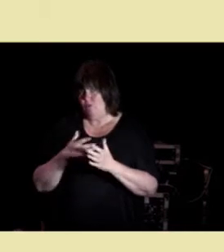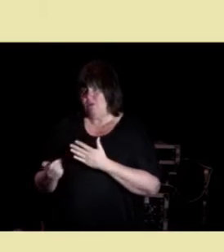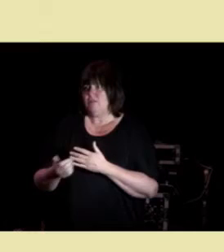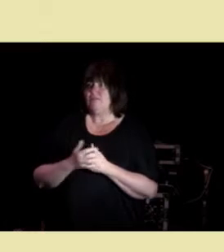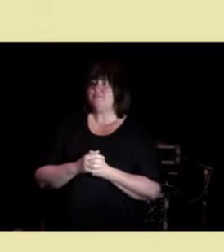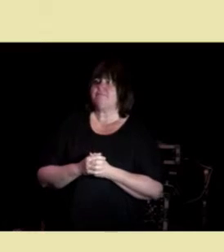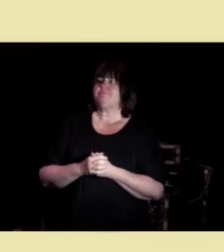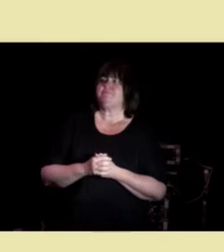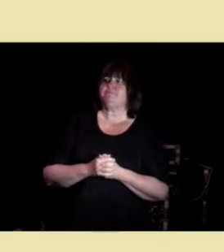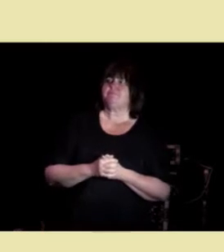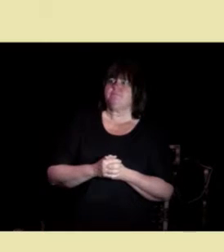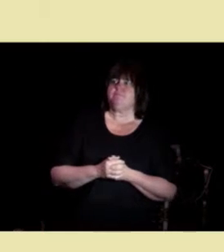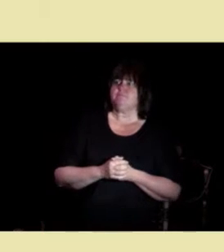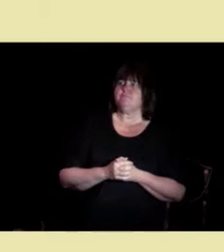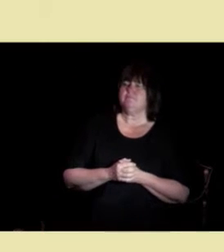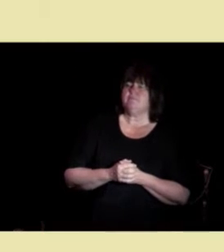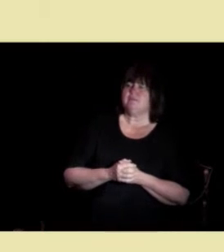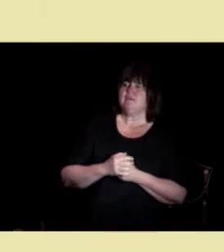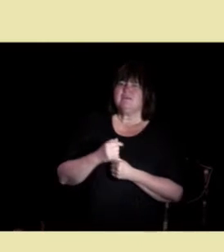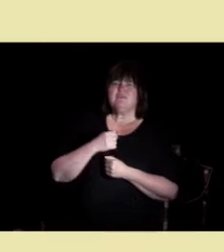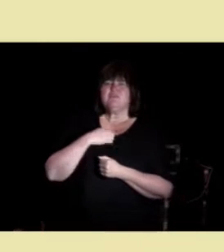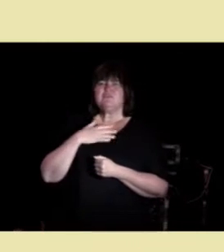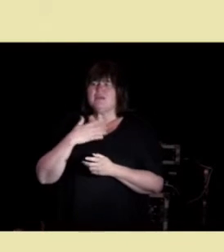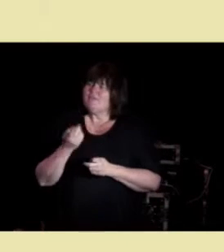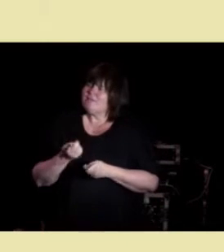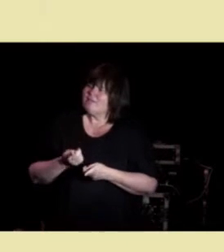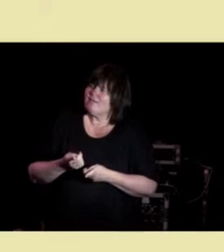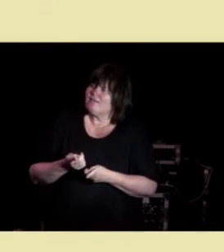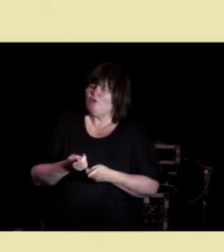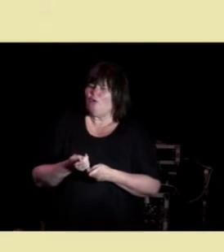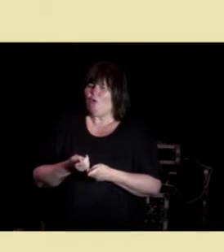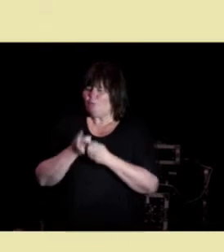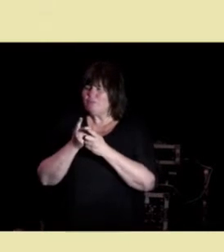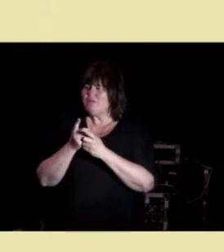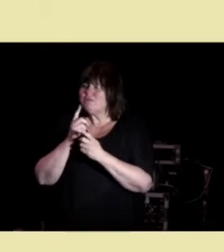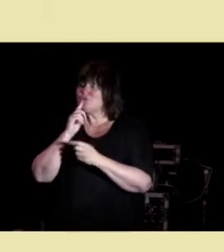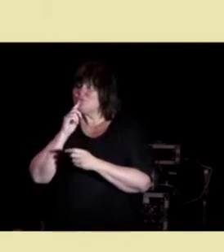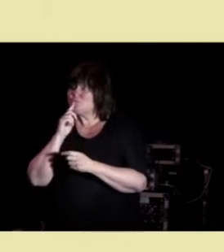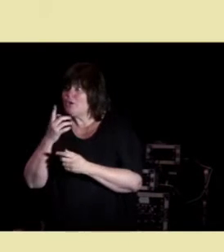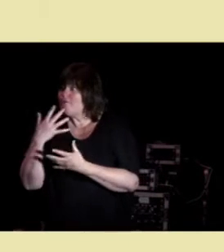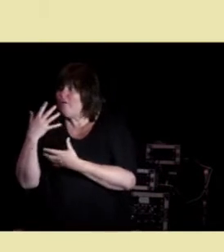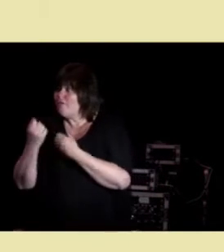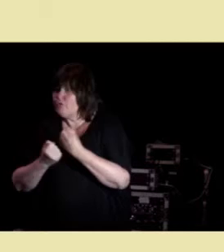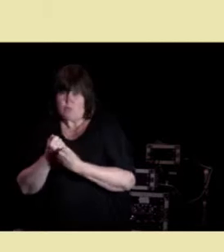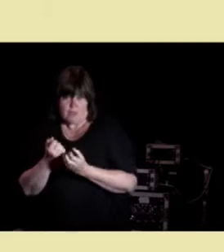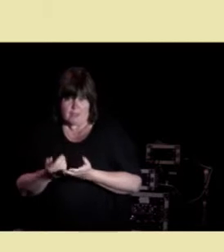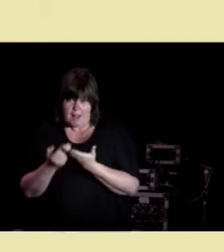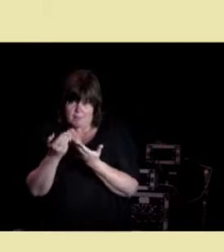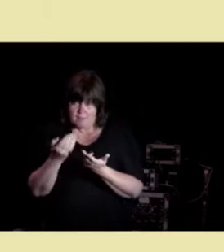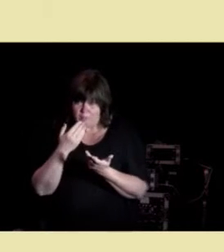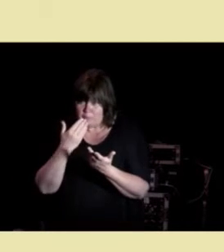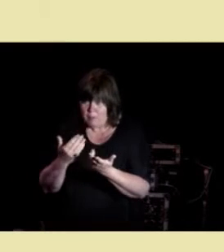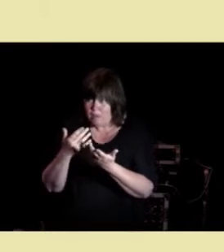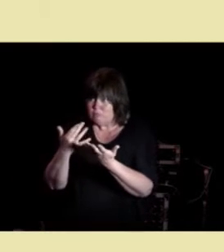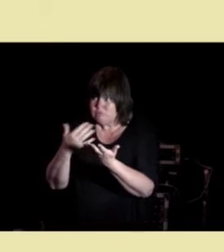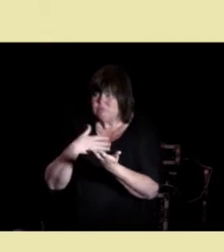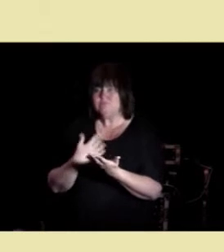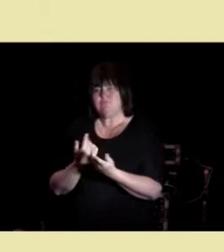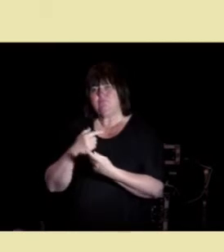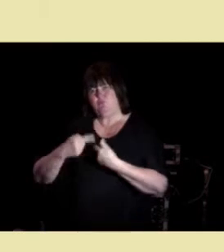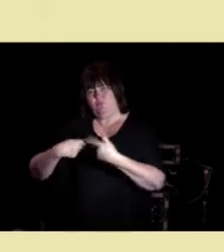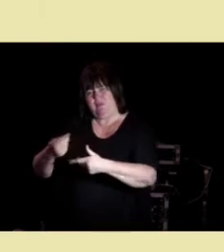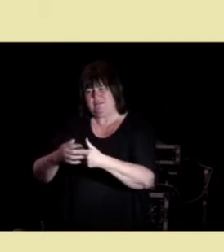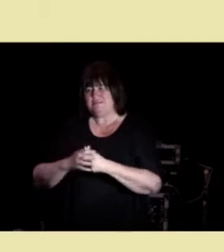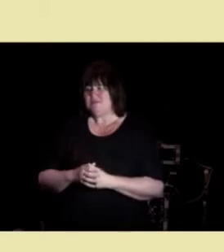Sånn at jeg ble oppdrett i å spørre om det vi gjorde i Alp. Og jeg spurte alle jeg traff gjennom